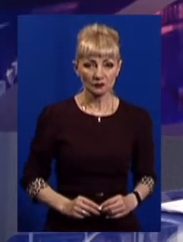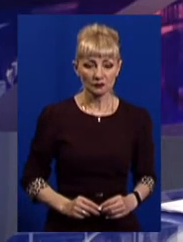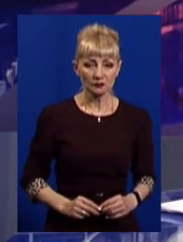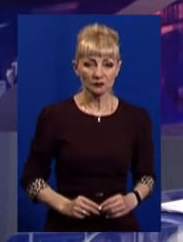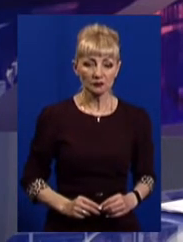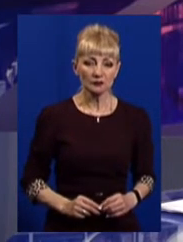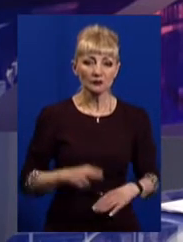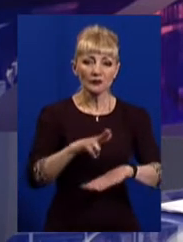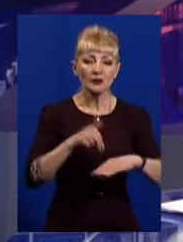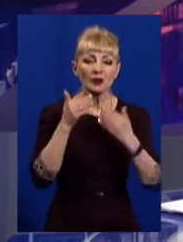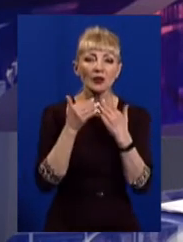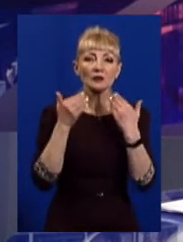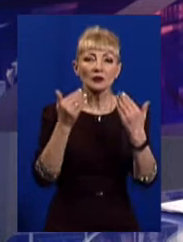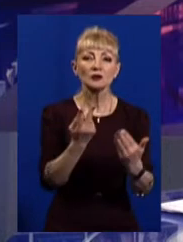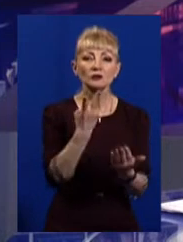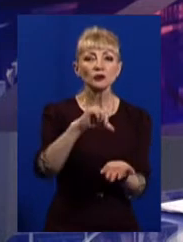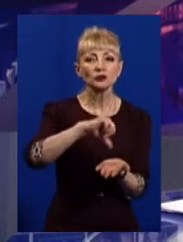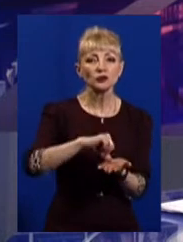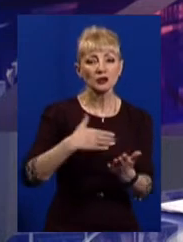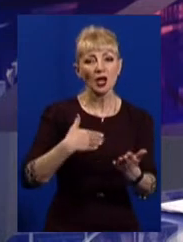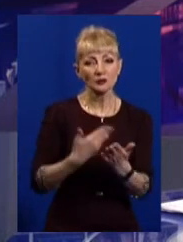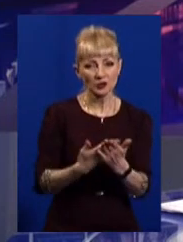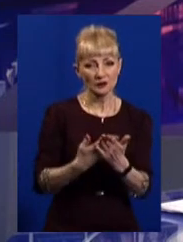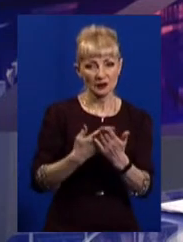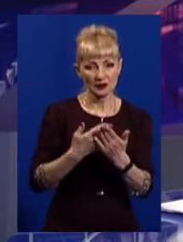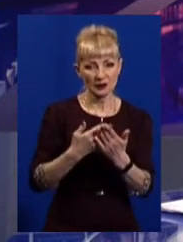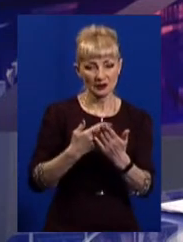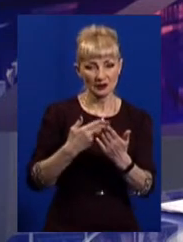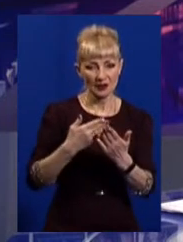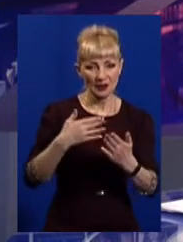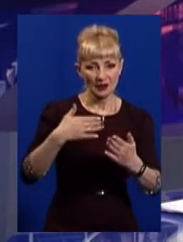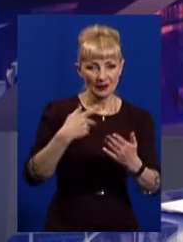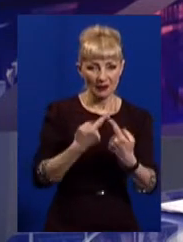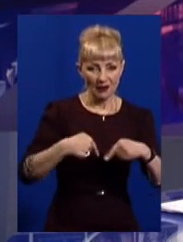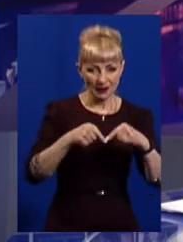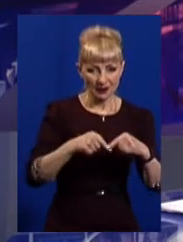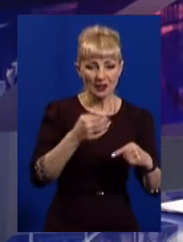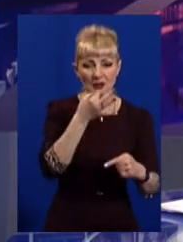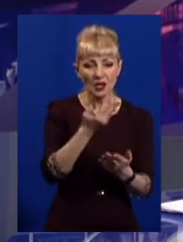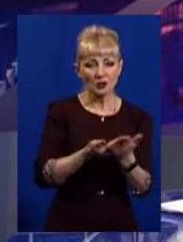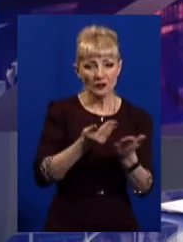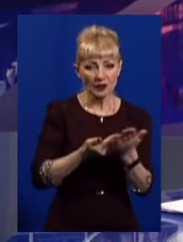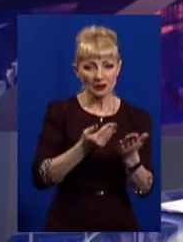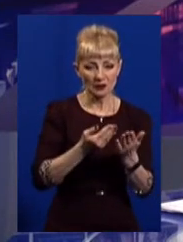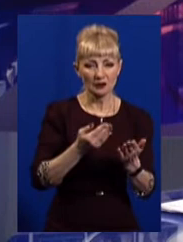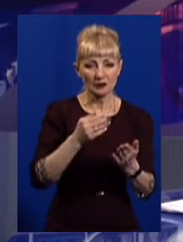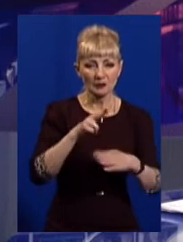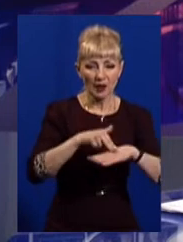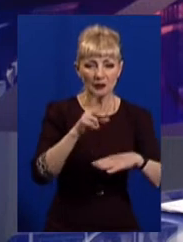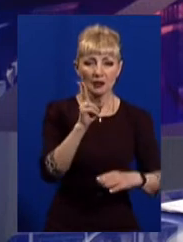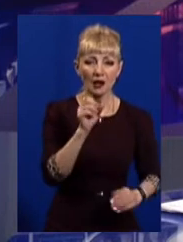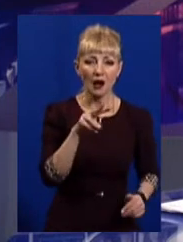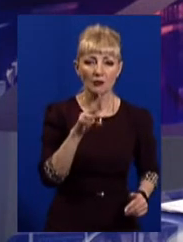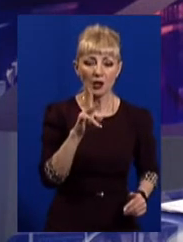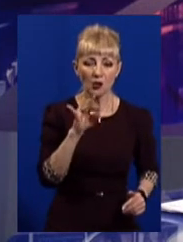До поліції звернулися двоє учасників громадських слухань, розповіла речниця Харківської поліції Оксана Калмикова. За її словами,